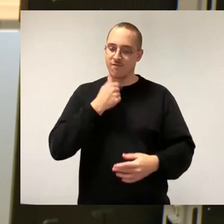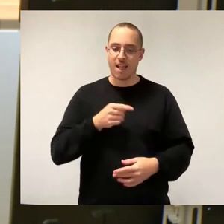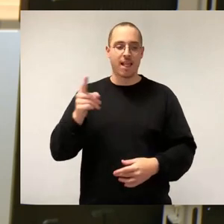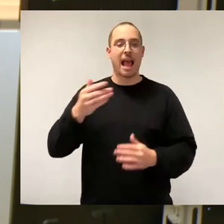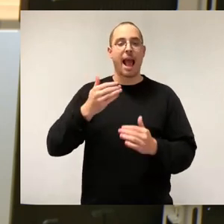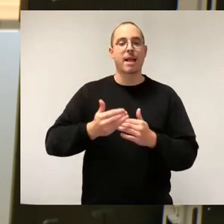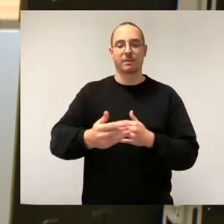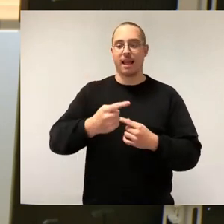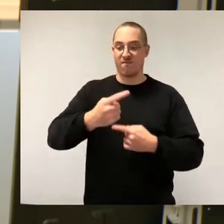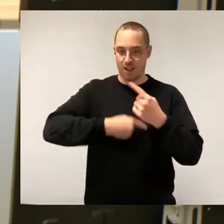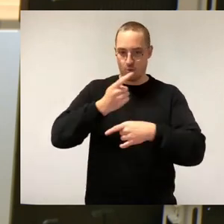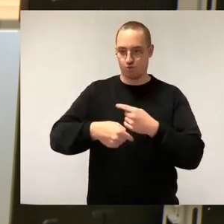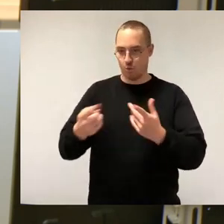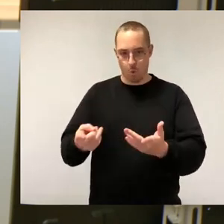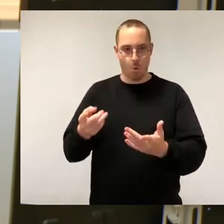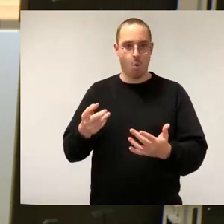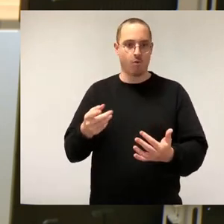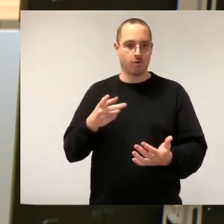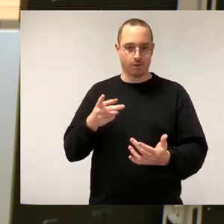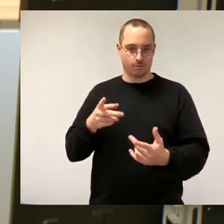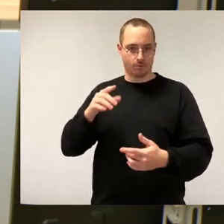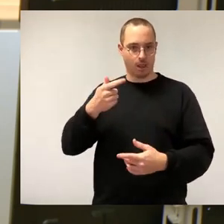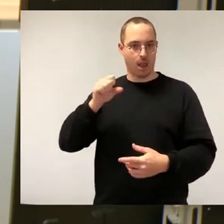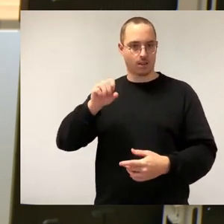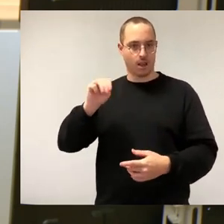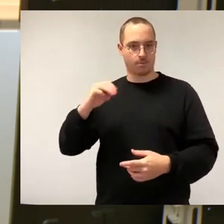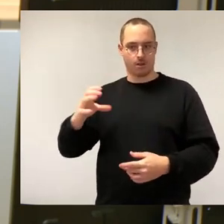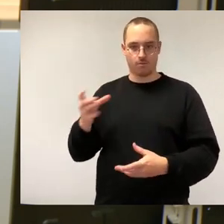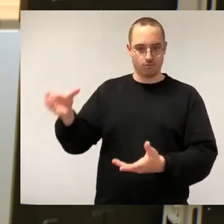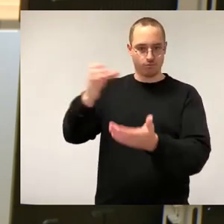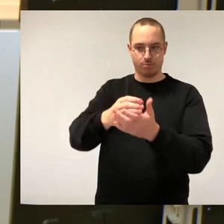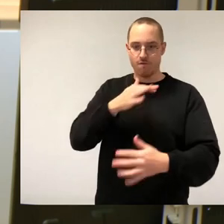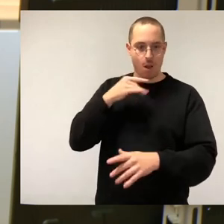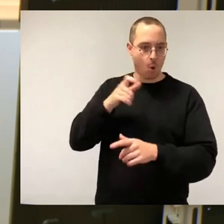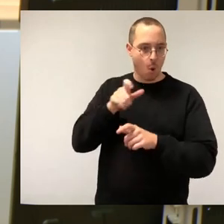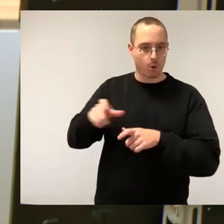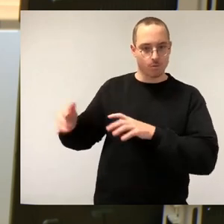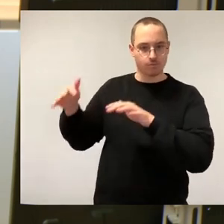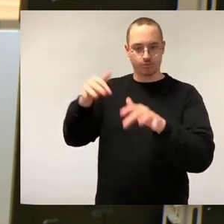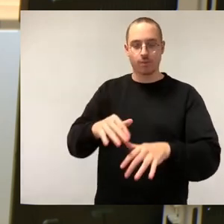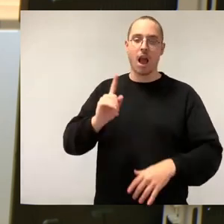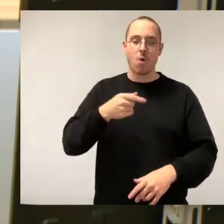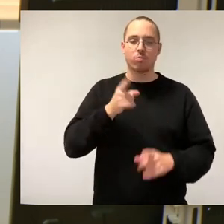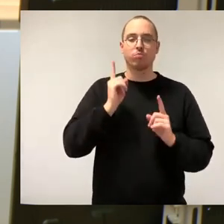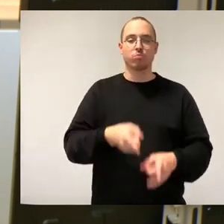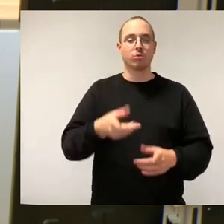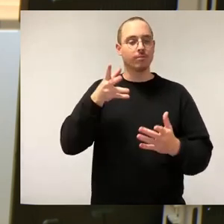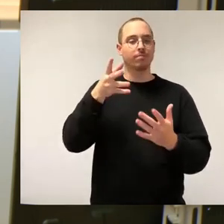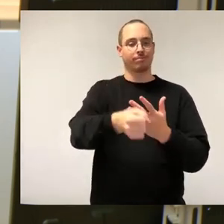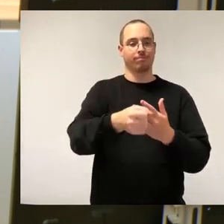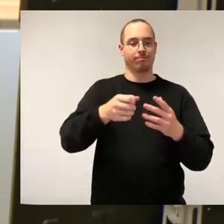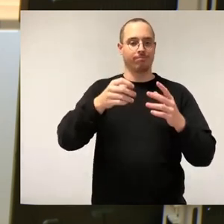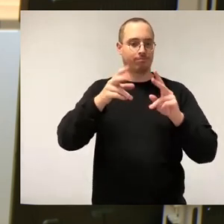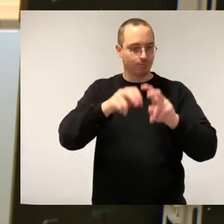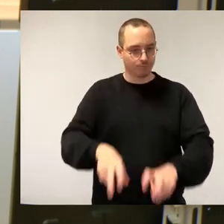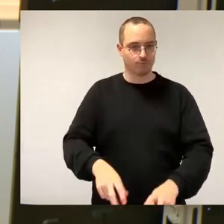spezifischere Ermittlung. Das ist sicher auch ein Prozess der Arbeits- und Fachkräftebedarfe, die